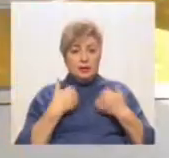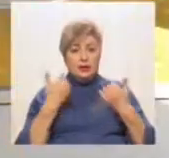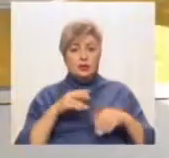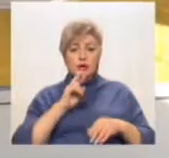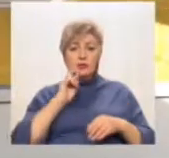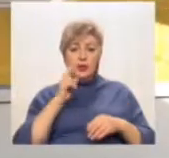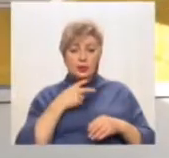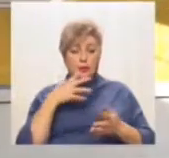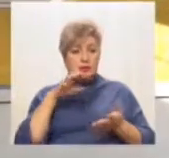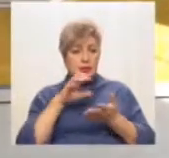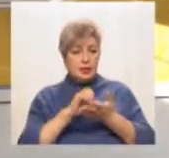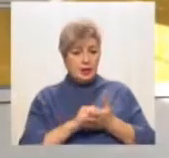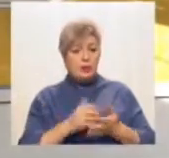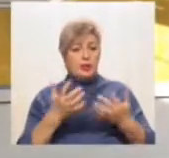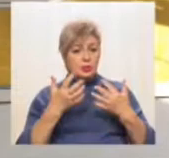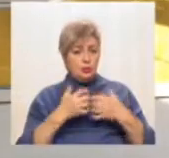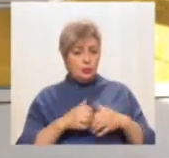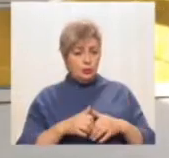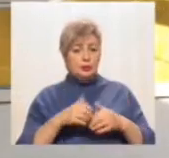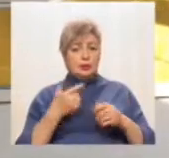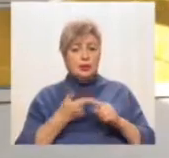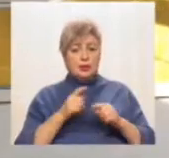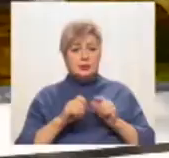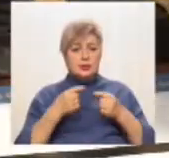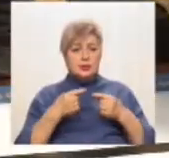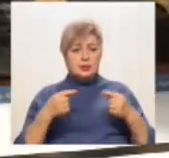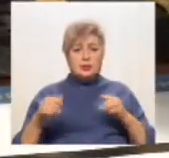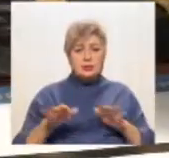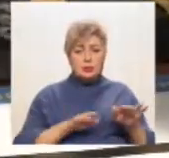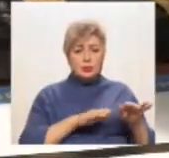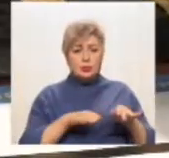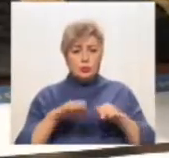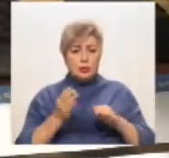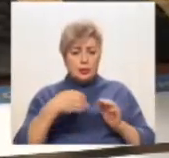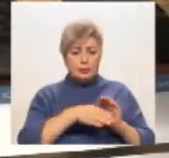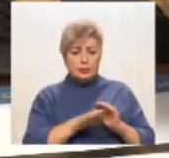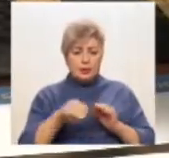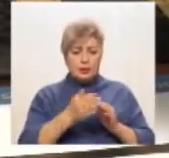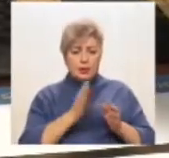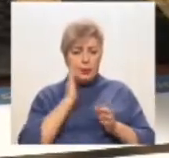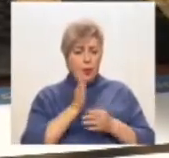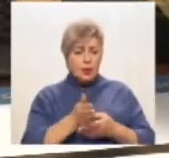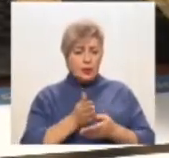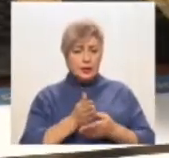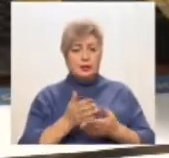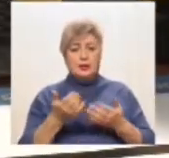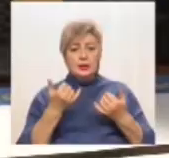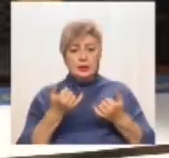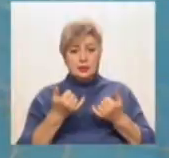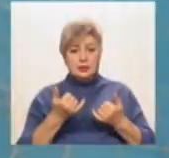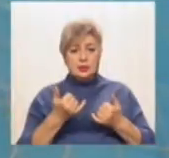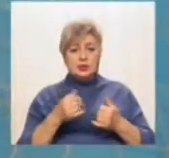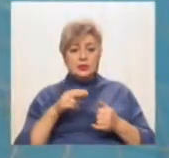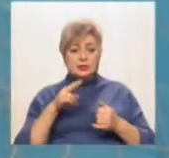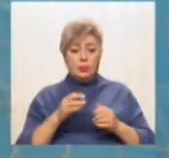займаюся системами автоматизації руху для роботів. Це всілякі рухи різними трасами, лабіринтами, рухи по лінії. А зараз ось рух по моделі міста.